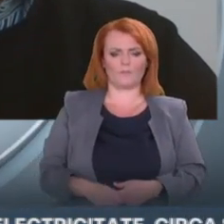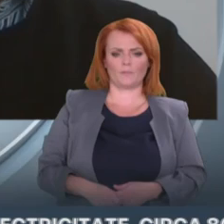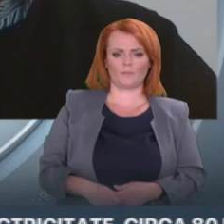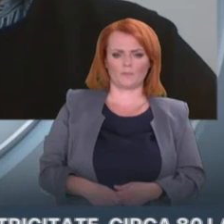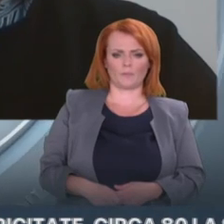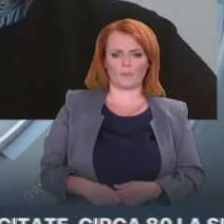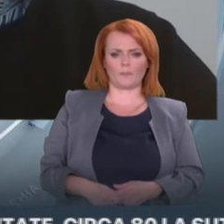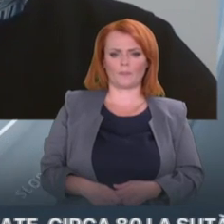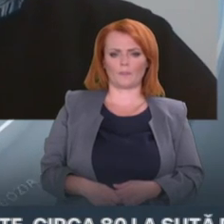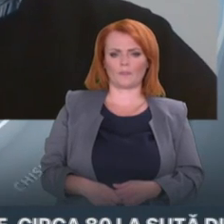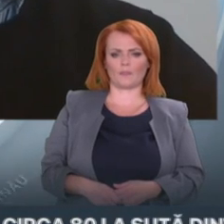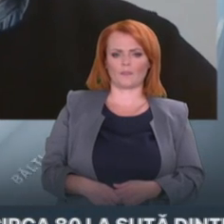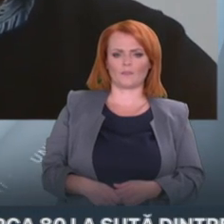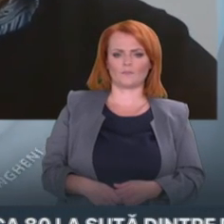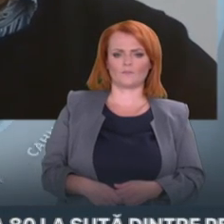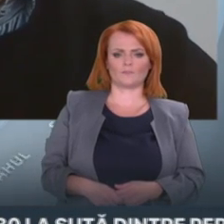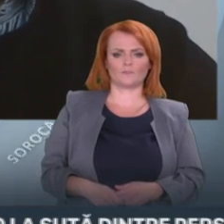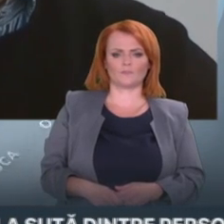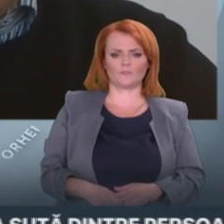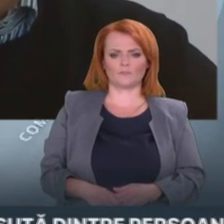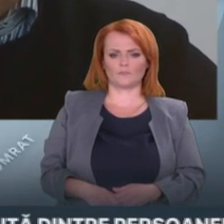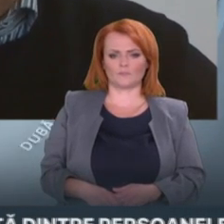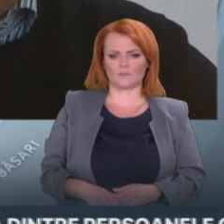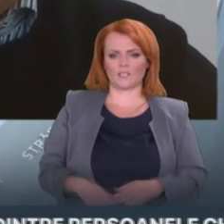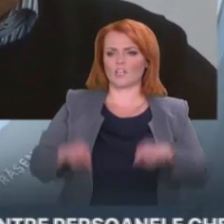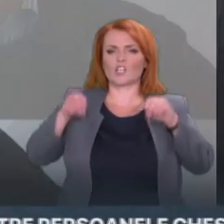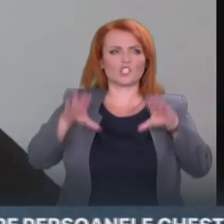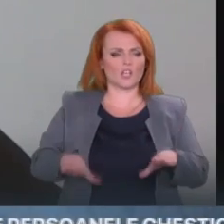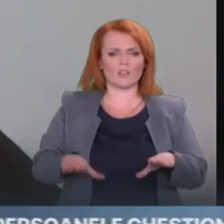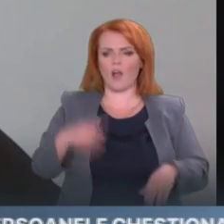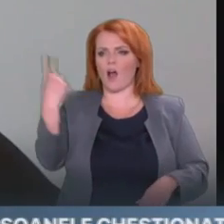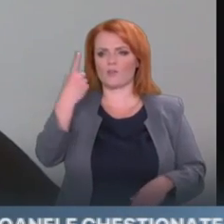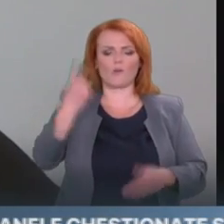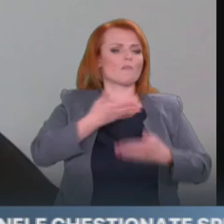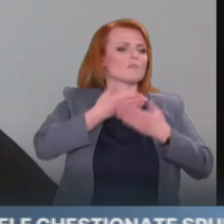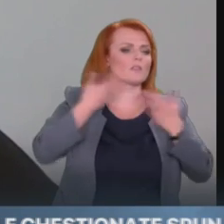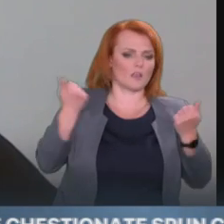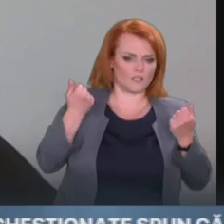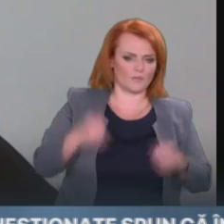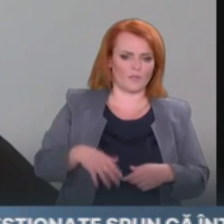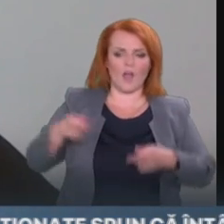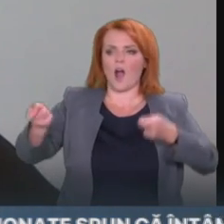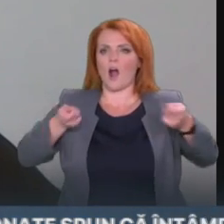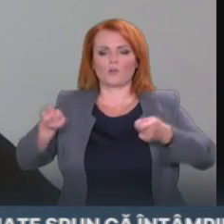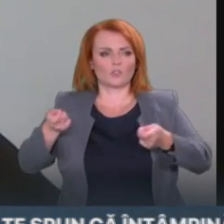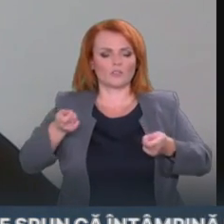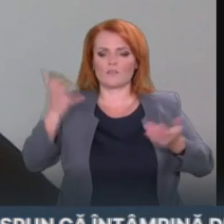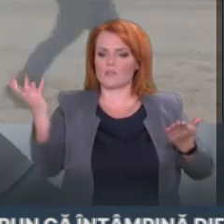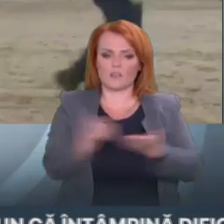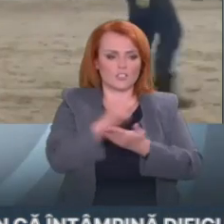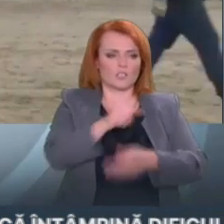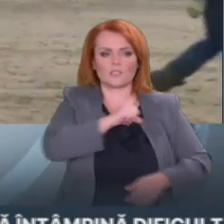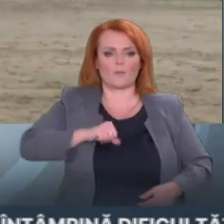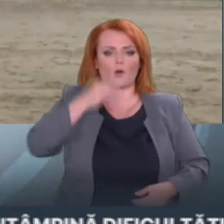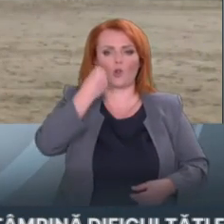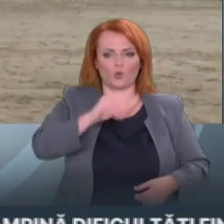crize? Soluții alternative nu există. Autoritățile nu au identificat nicio soluție alternativă. Noi nu putem